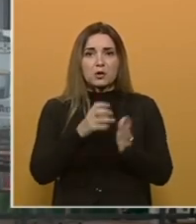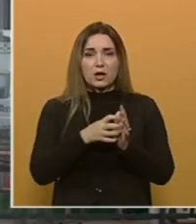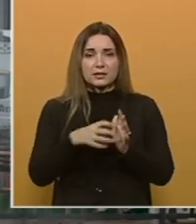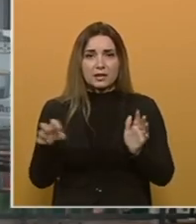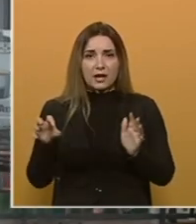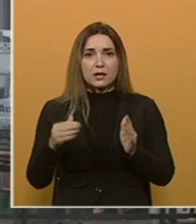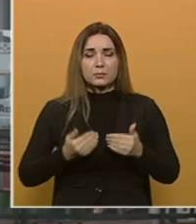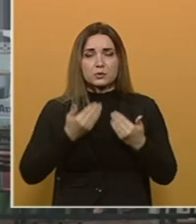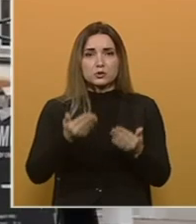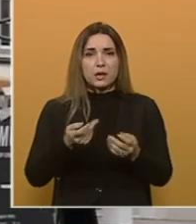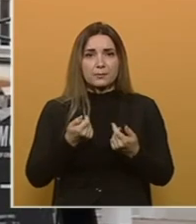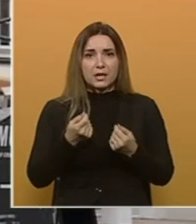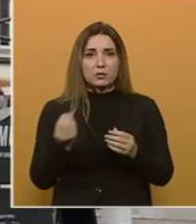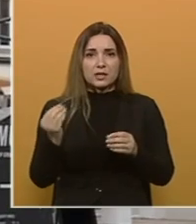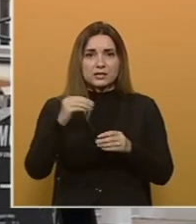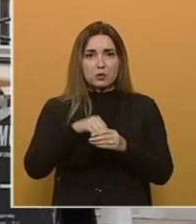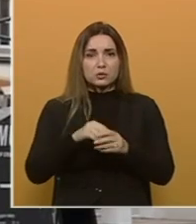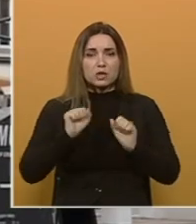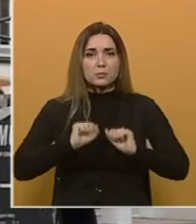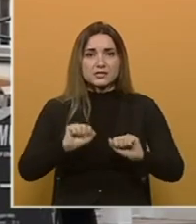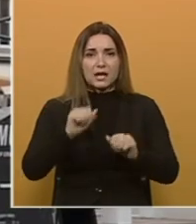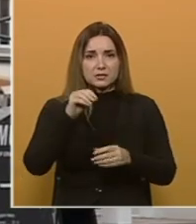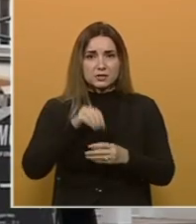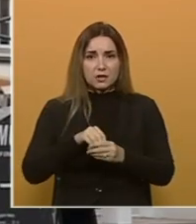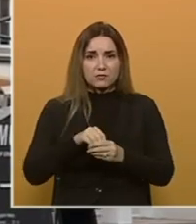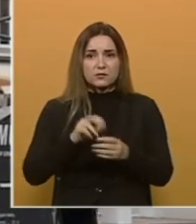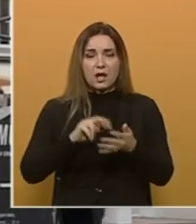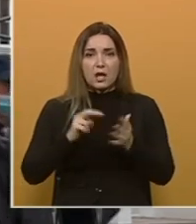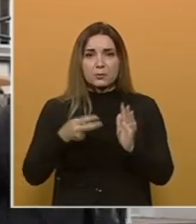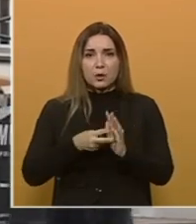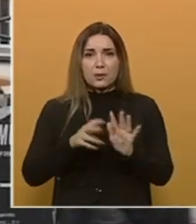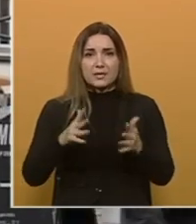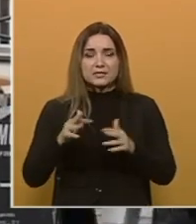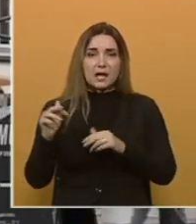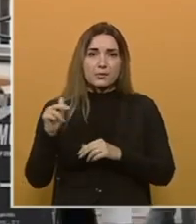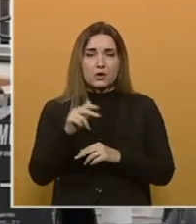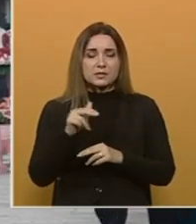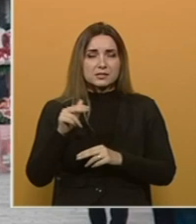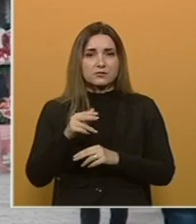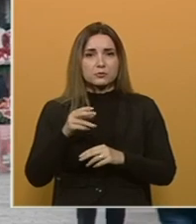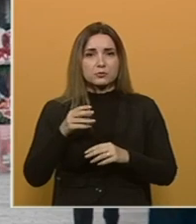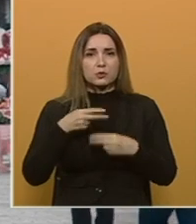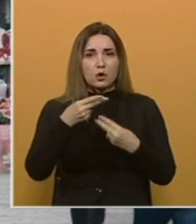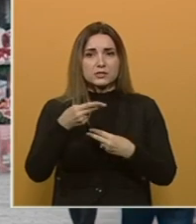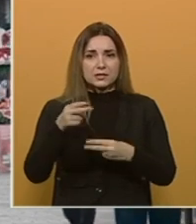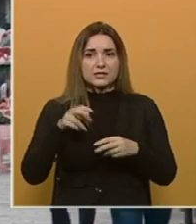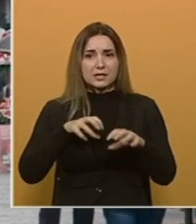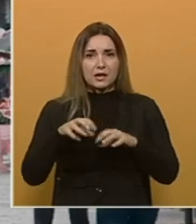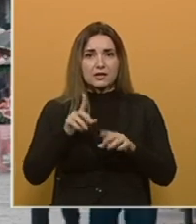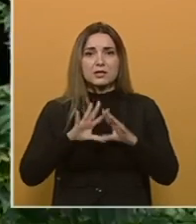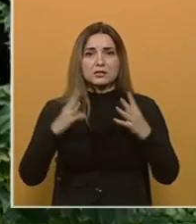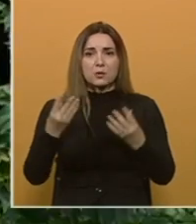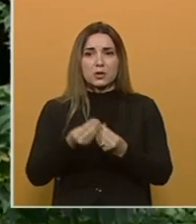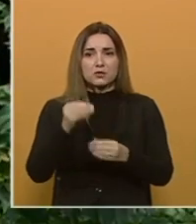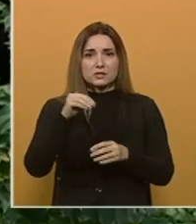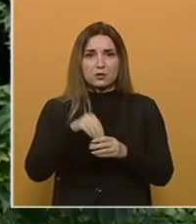ovom entitetu pružajem priliku da se uključe u imunizaciju stanovništva. Problem je slav odziv u gostiteljskih djelatnika kao i sveubuhvatnog stanovništva.